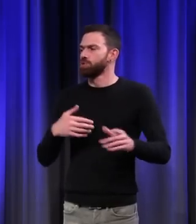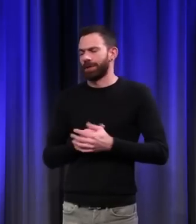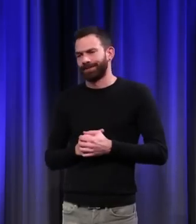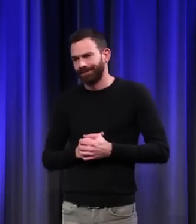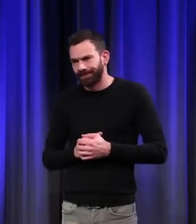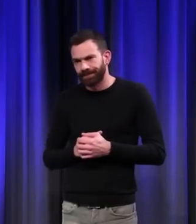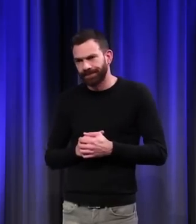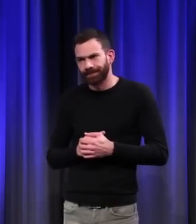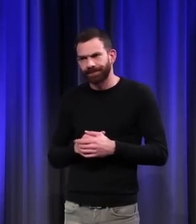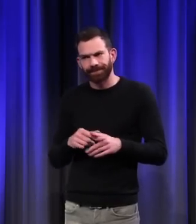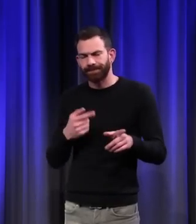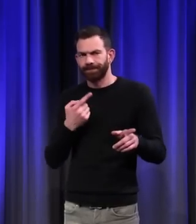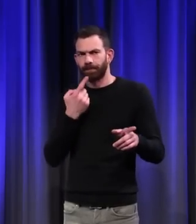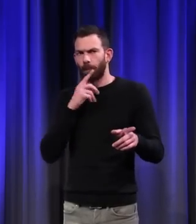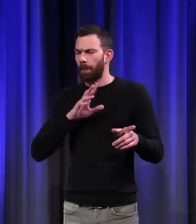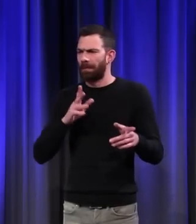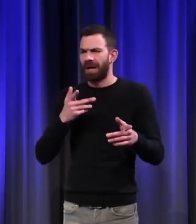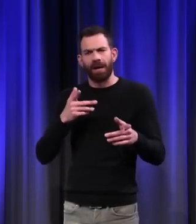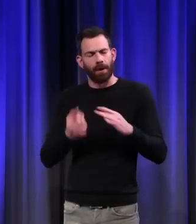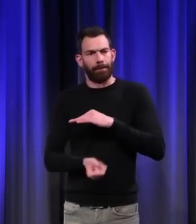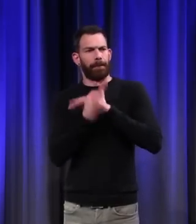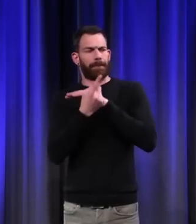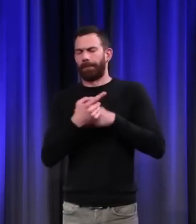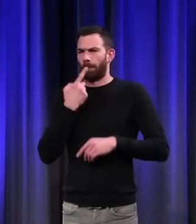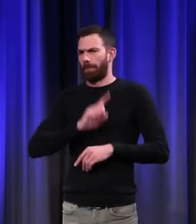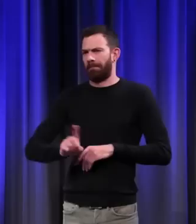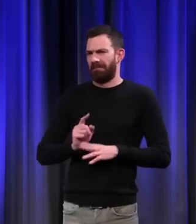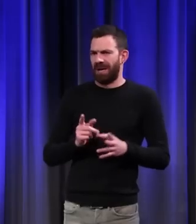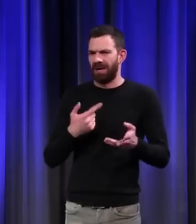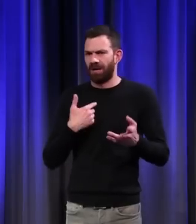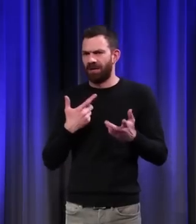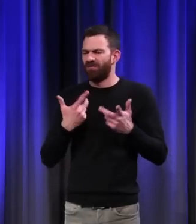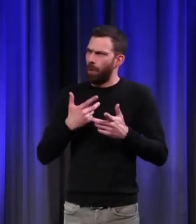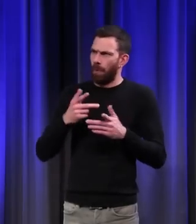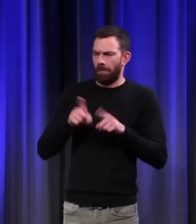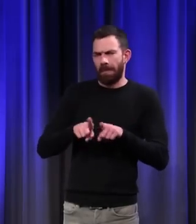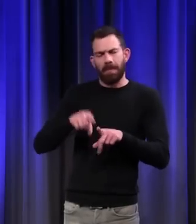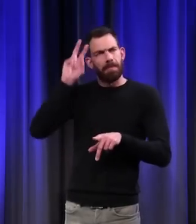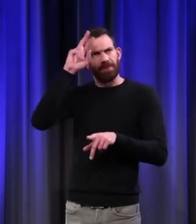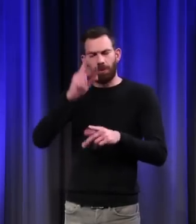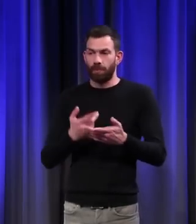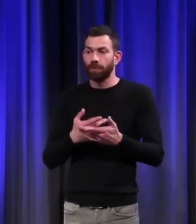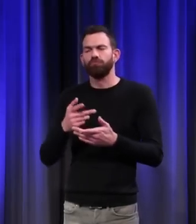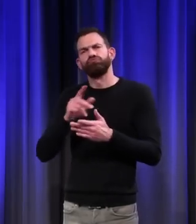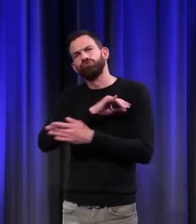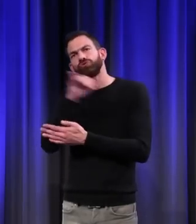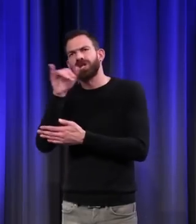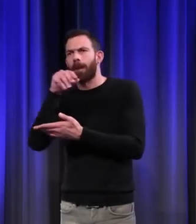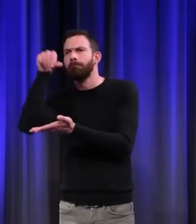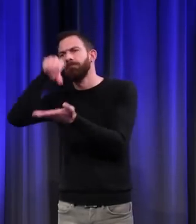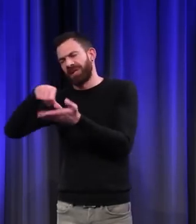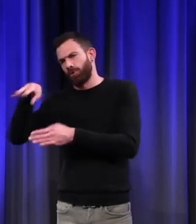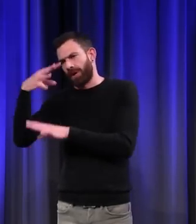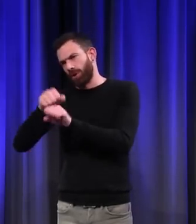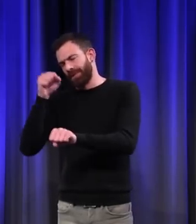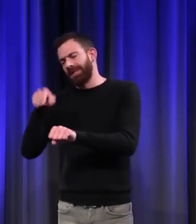pour ce qui n'est pas comme d'habitude, au moins jusqu'au milieu du XIVe siècle. Puis les choses commencent à